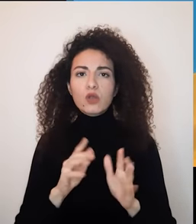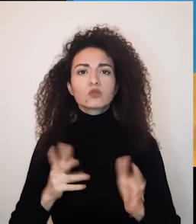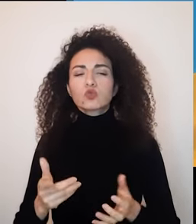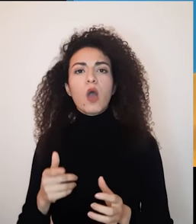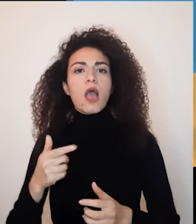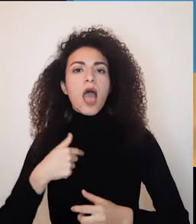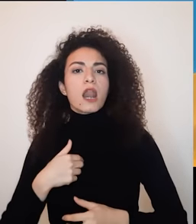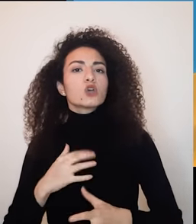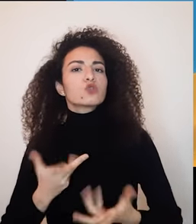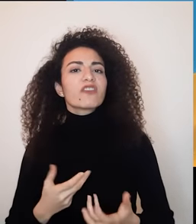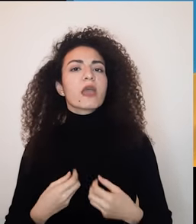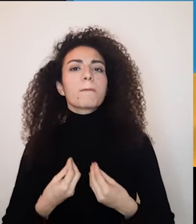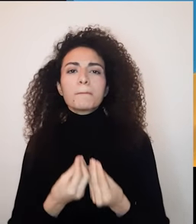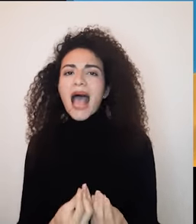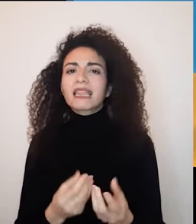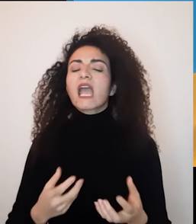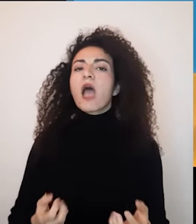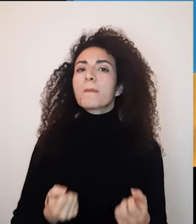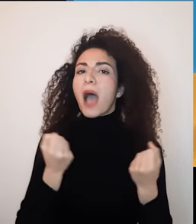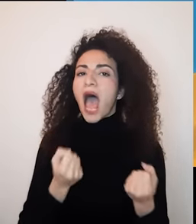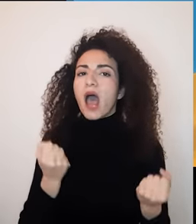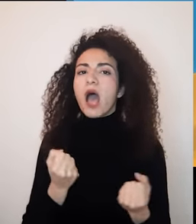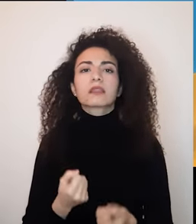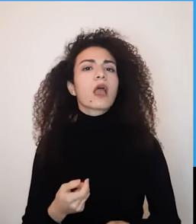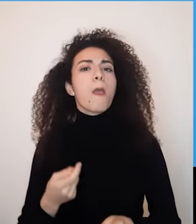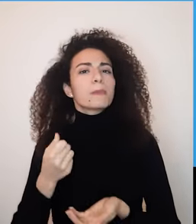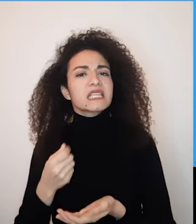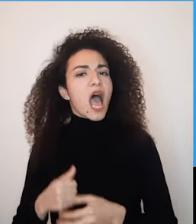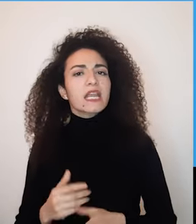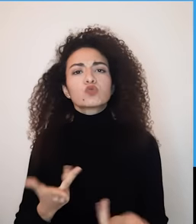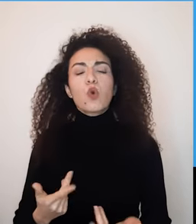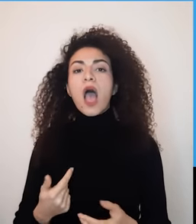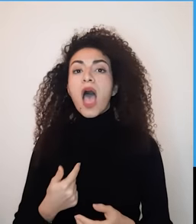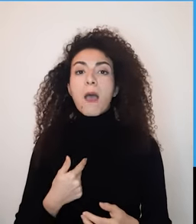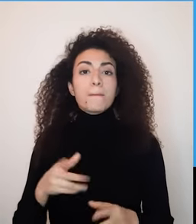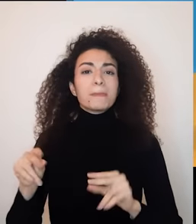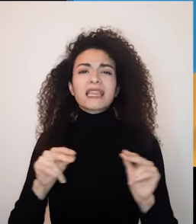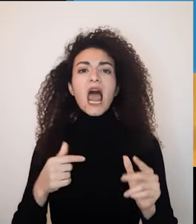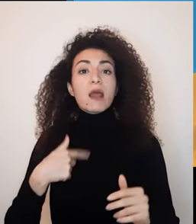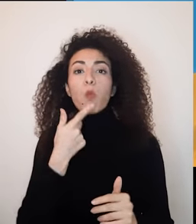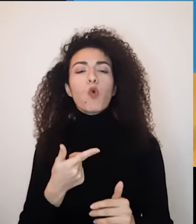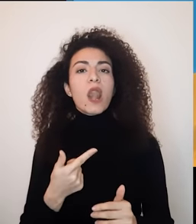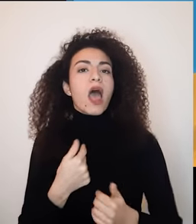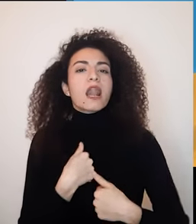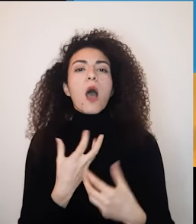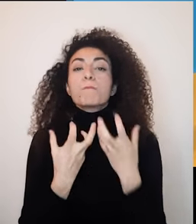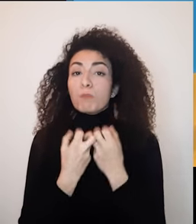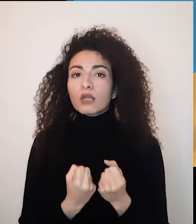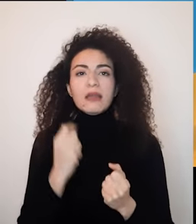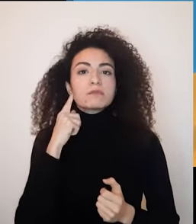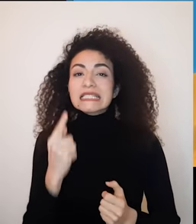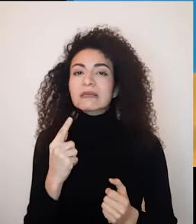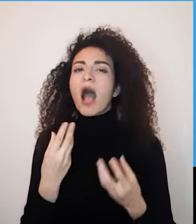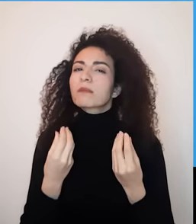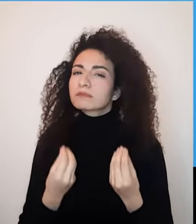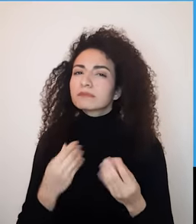مساهماته بالعلاقة من حيث الموارد والمهارات يعني على الشخص أن يقول أنا عندي القدرة على الإصغاء